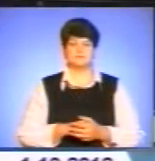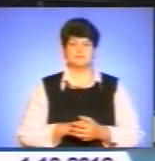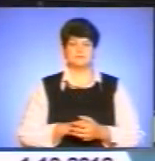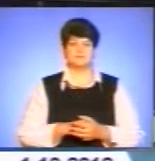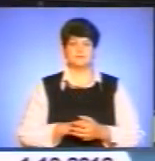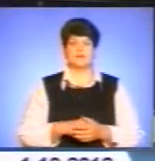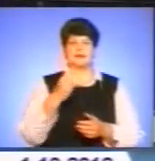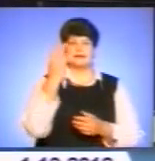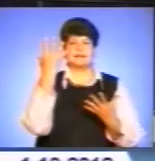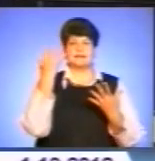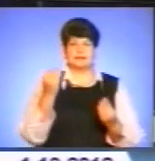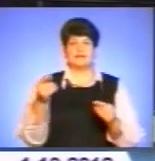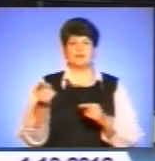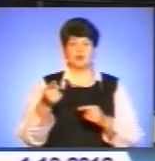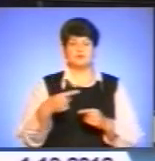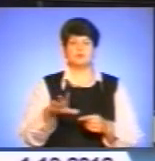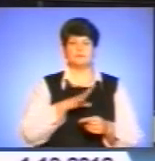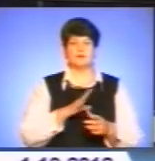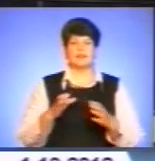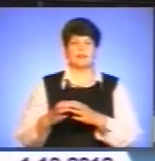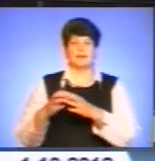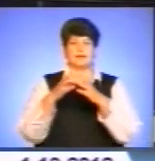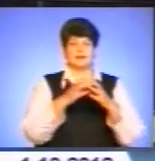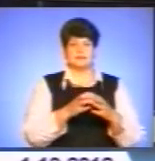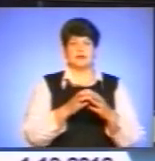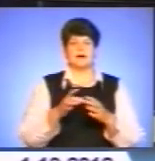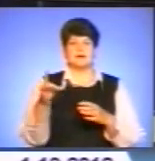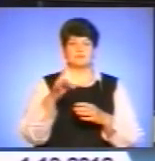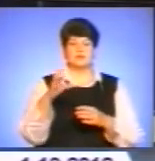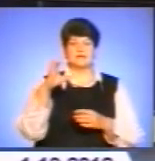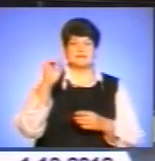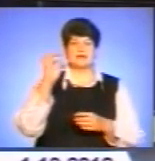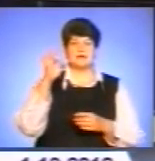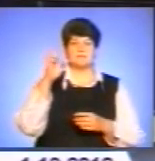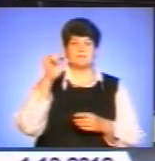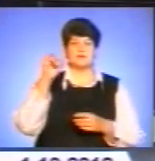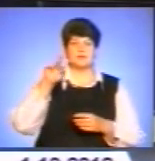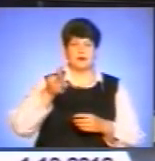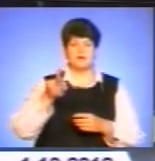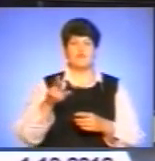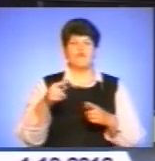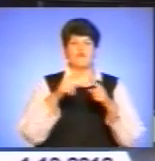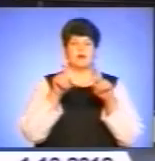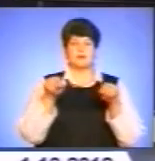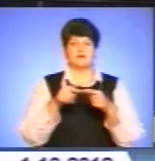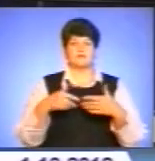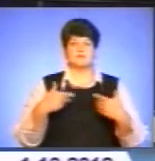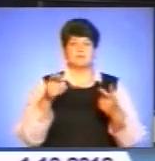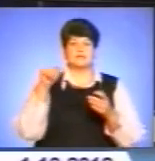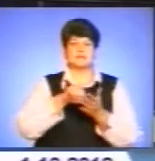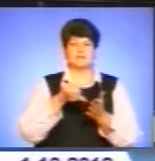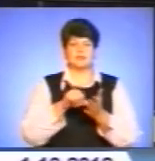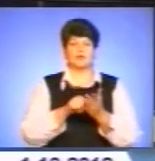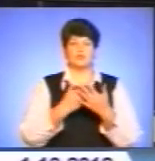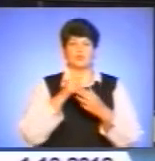Три дні на Тернопільщині перебувала делегація з Республіки Сербія. У рамках візиту представники української громади взяли участь